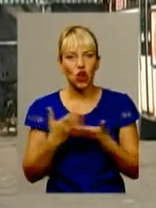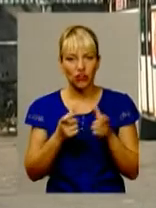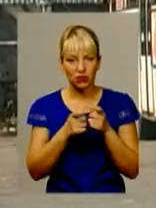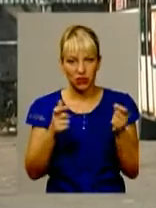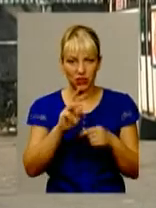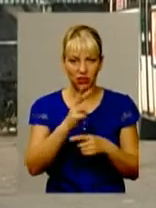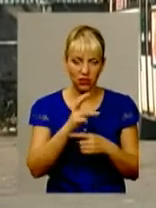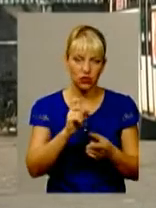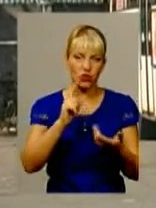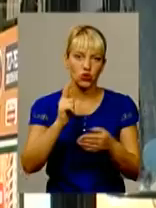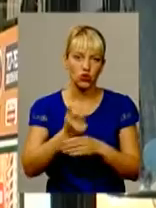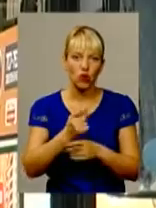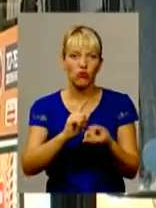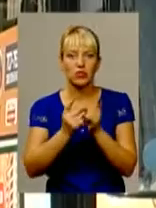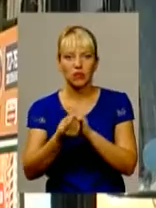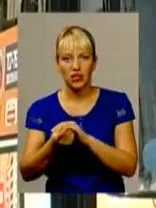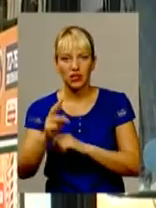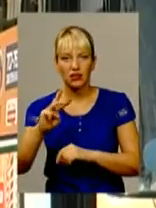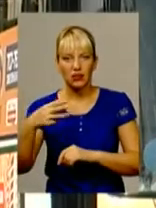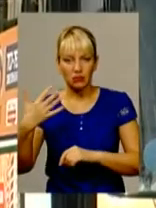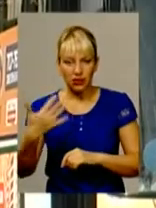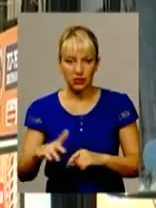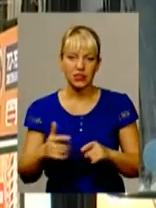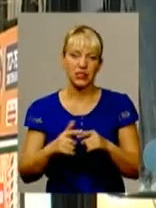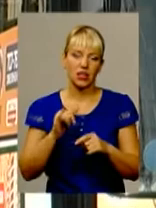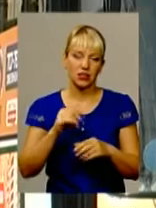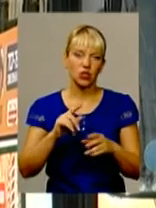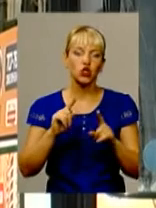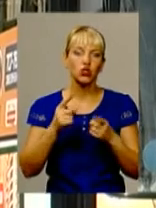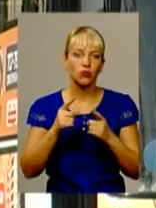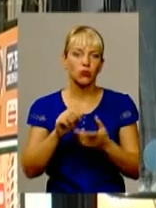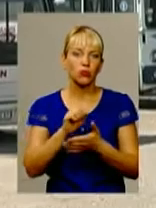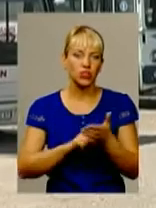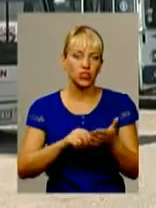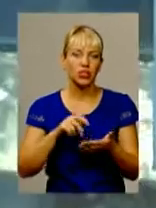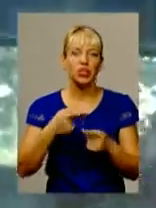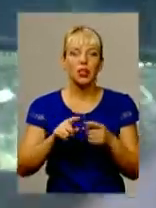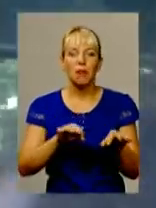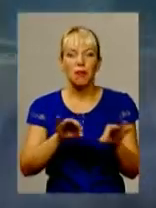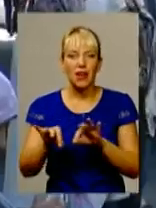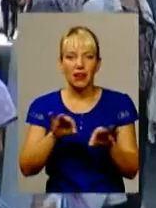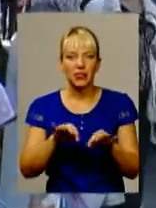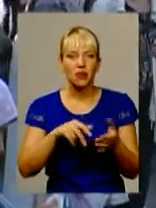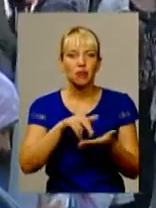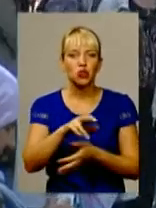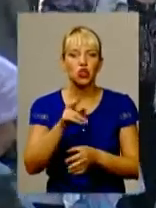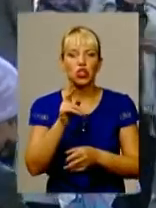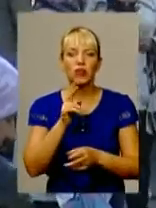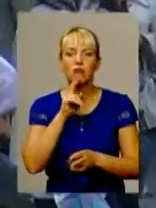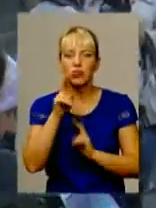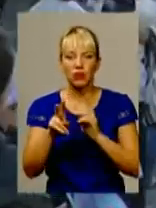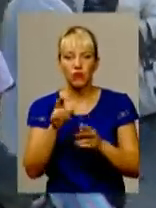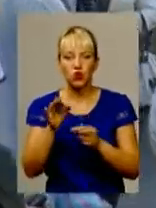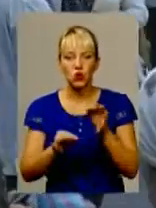змінились. Як виявилось, аби відновити справедливість, перевізники пішли до суду. Хмельницька феміда задовольнила їхній позов. Апелюючи до ухвали